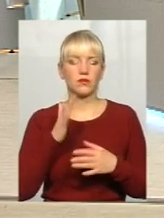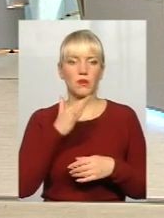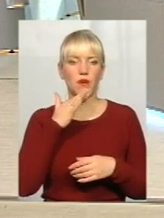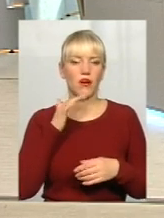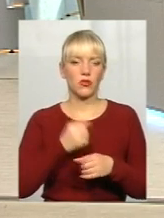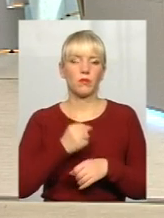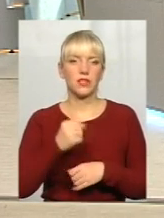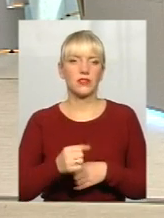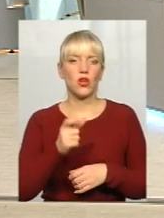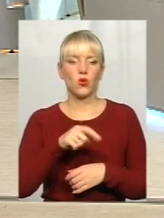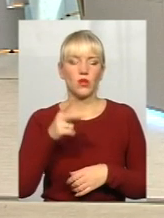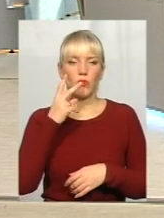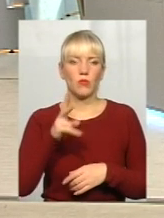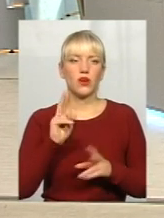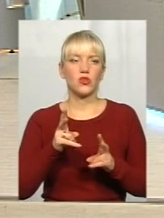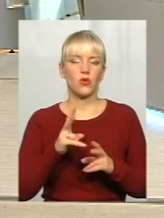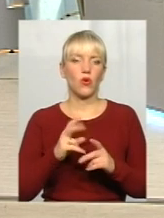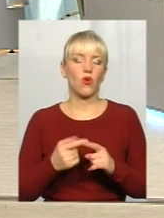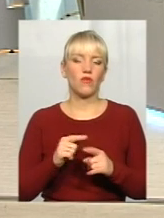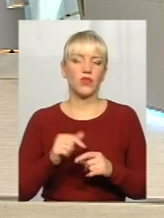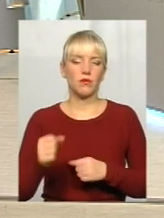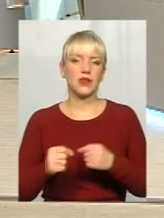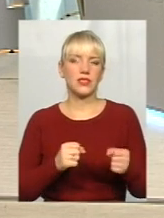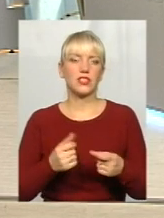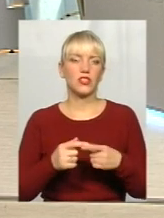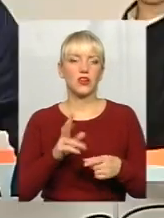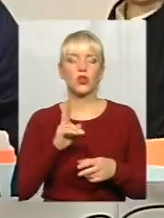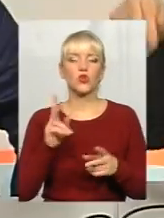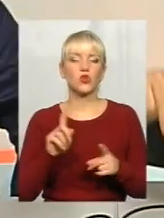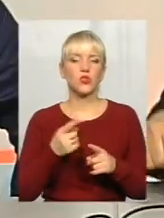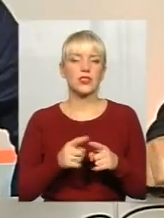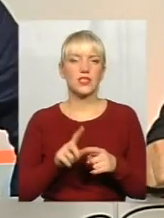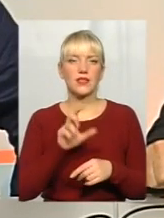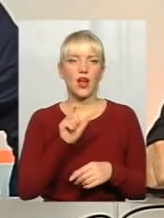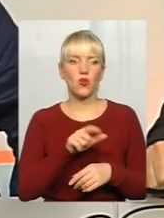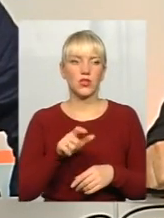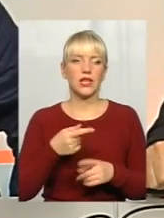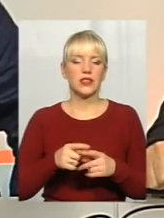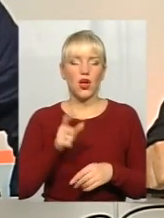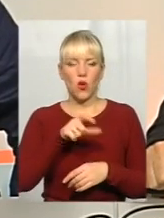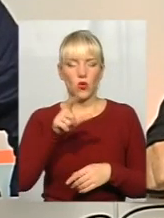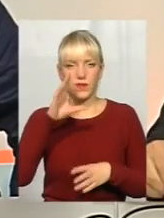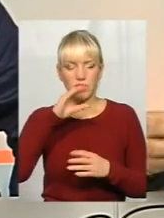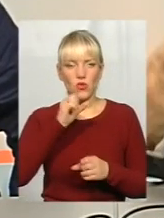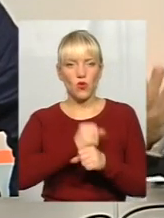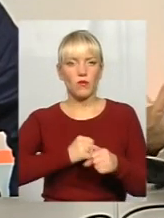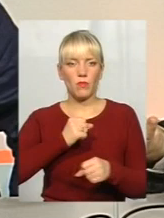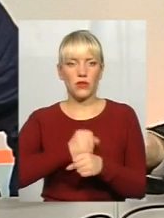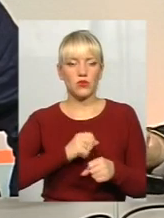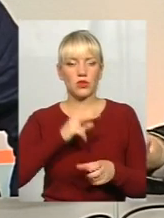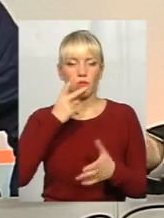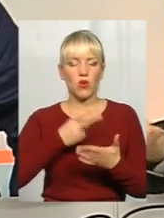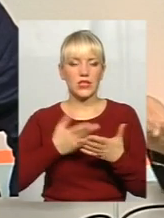призначень, люди побачать, кого він призначить, значить, що це за люди. Ті люди встигнуть попрацювати. Тобто,